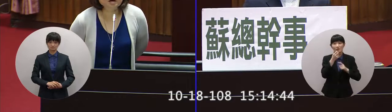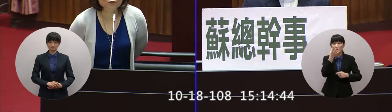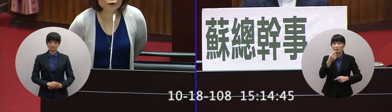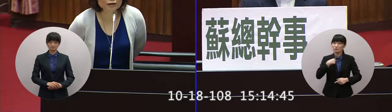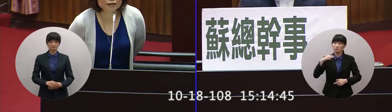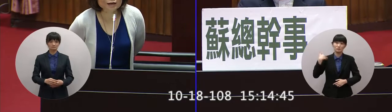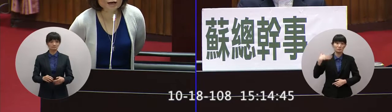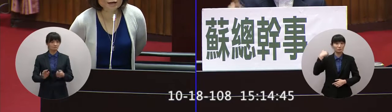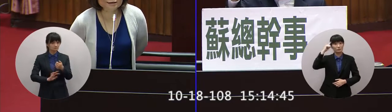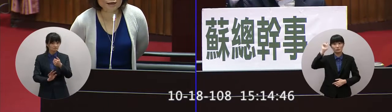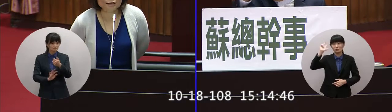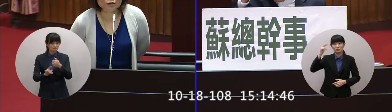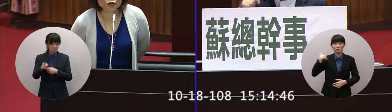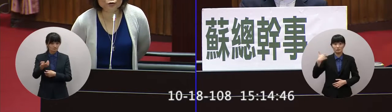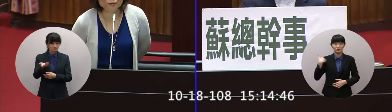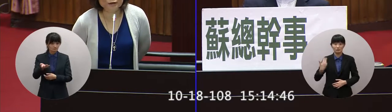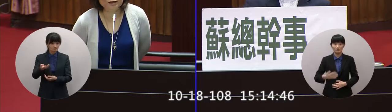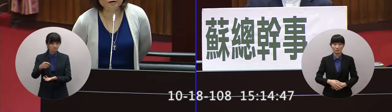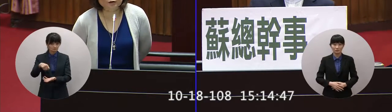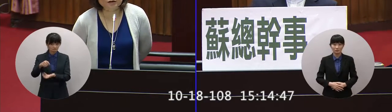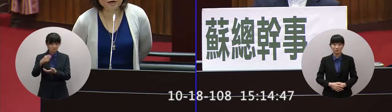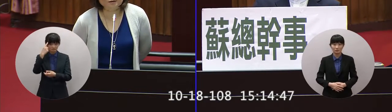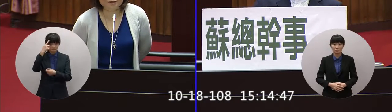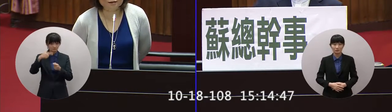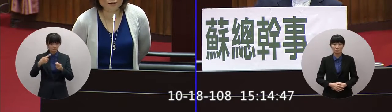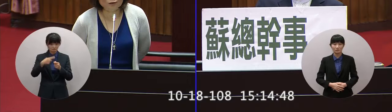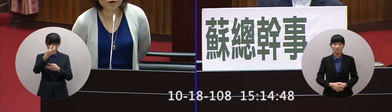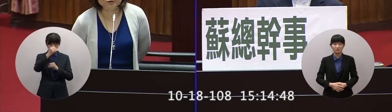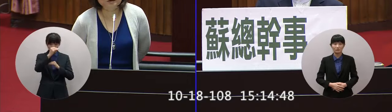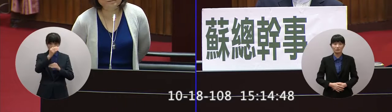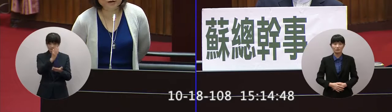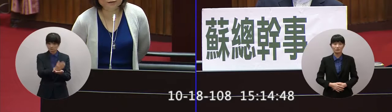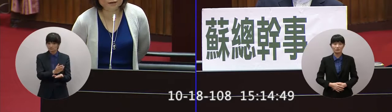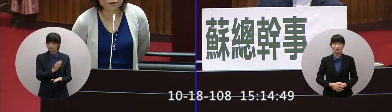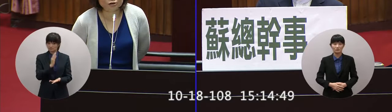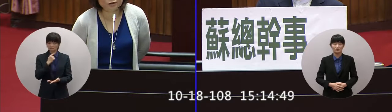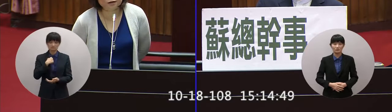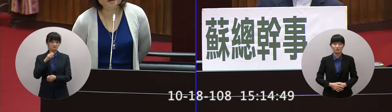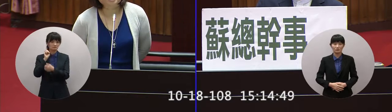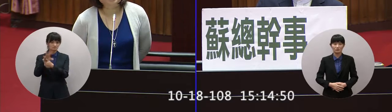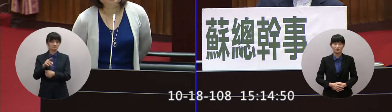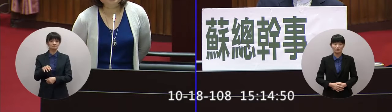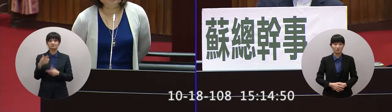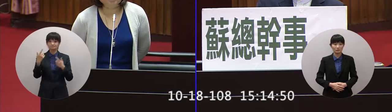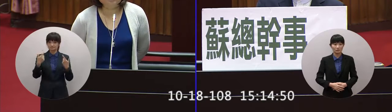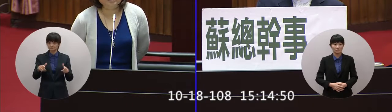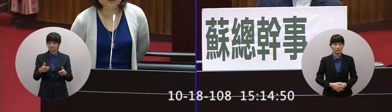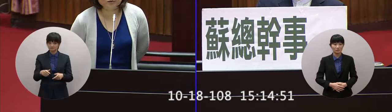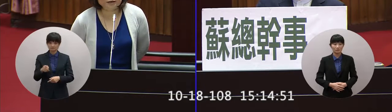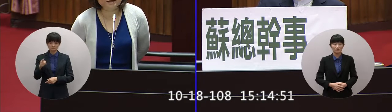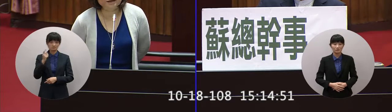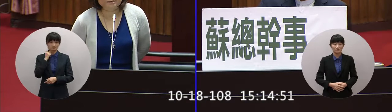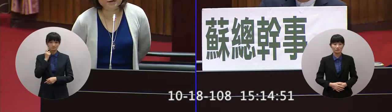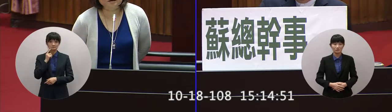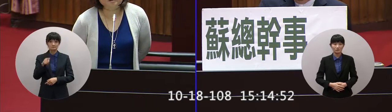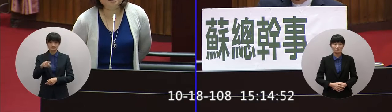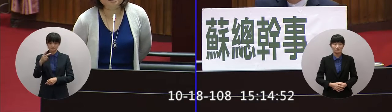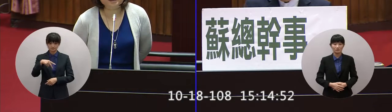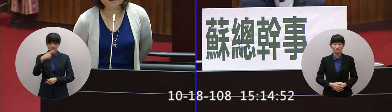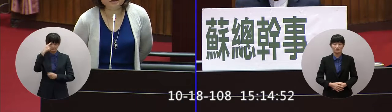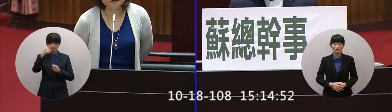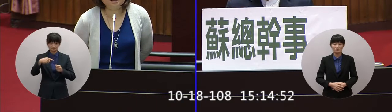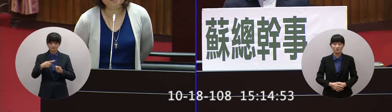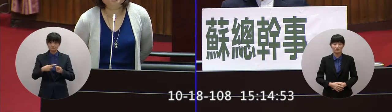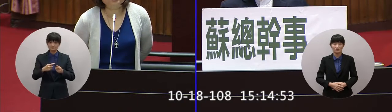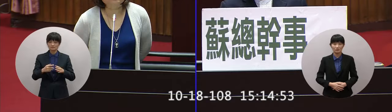沒有啊委員您剛剛講的是說明年會到期那我告訴你沒有這個事情那另外我們目前也沒有